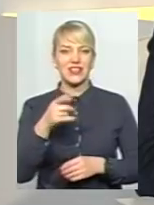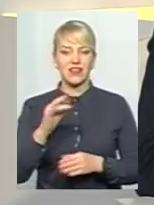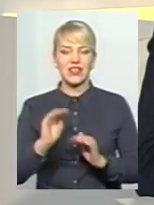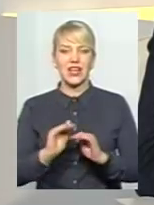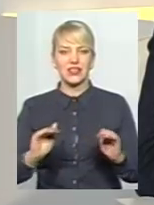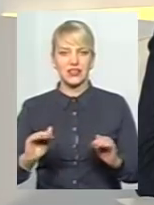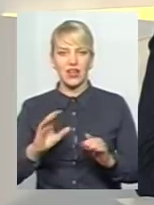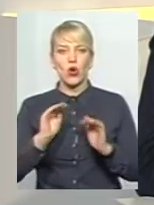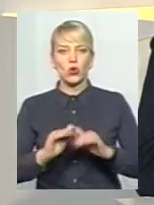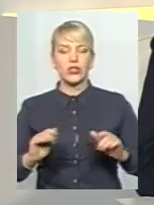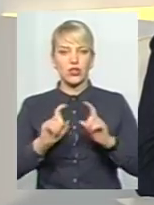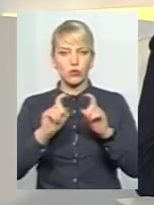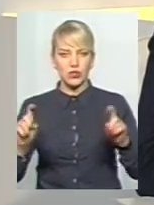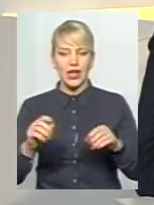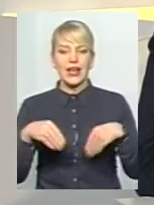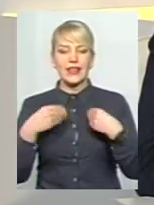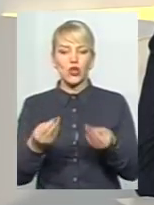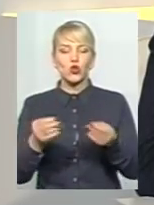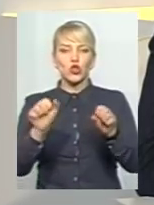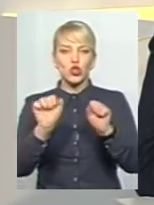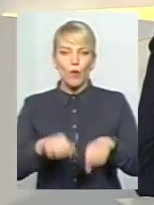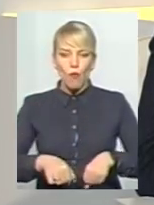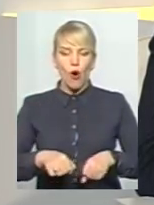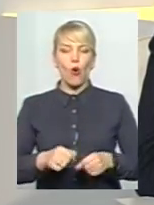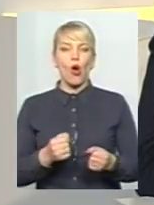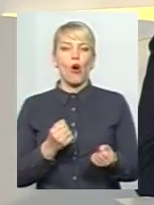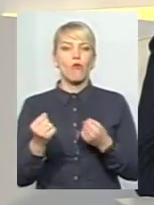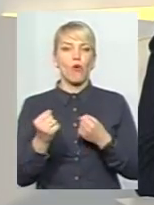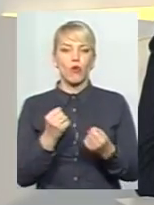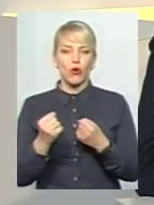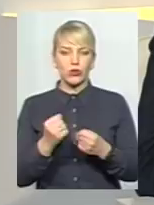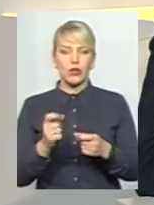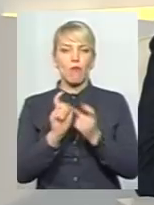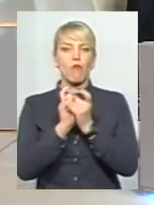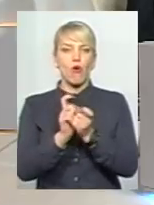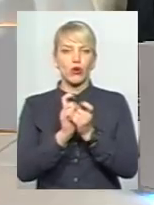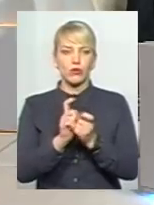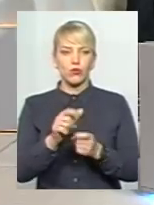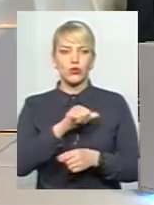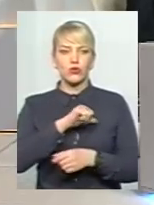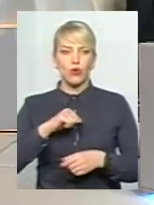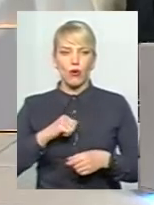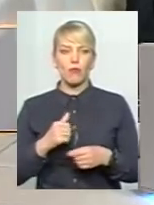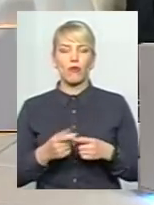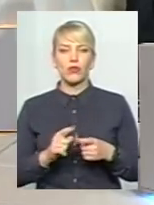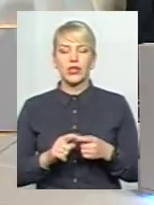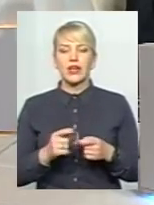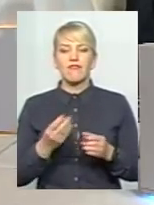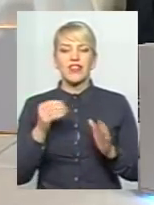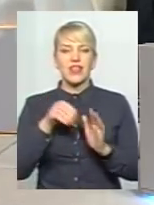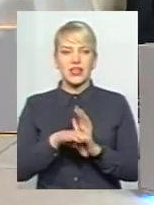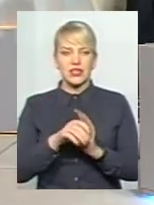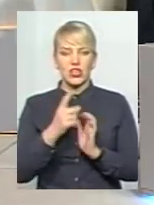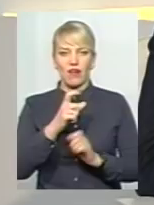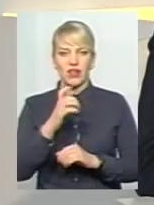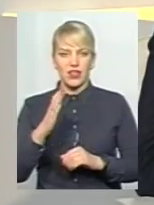змову нам побороти, принаймні почати оту боротьбу з добровільно-примусовими внестами. Я хвилиною закінчую